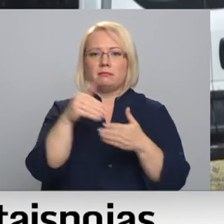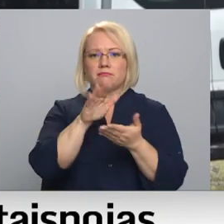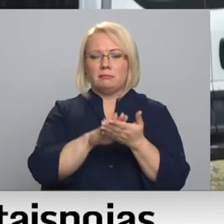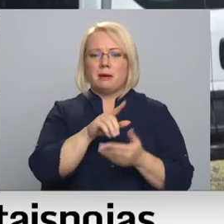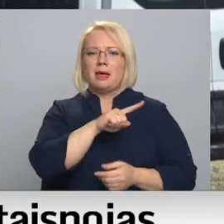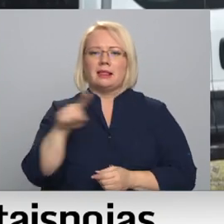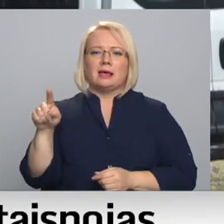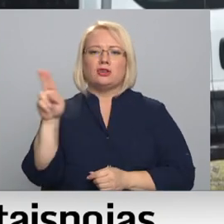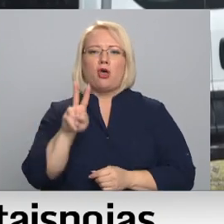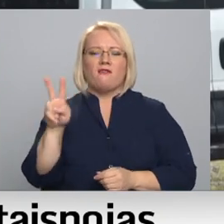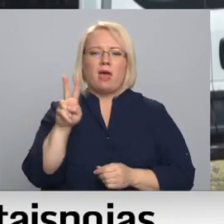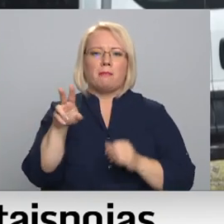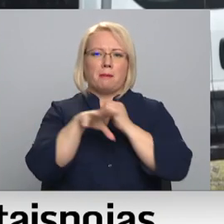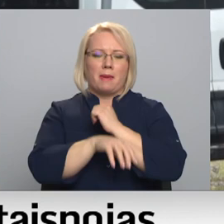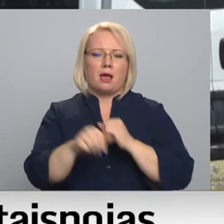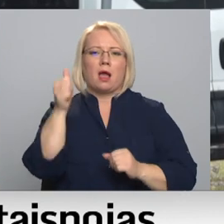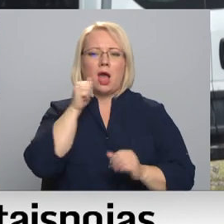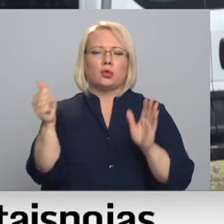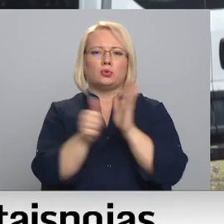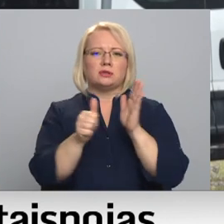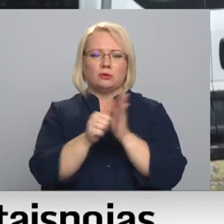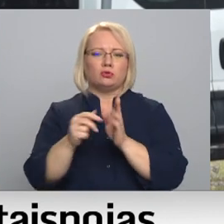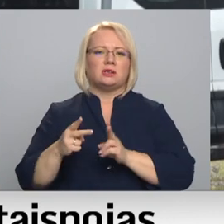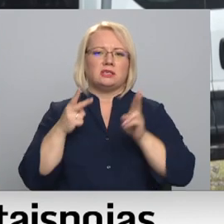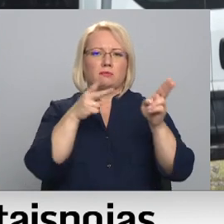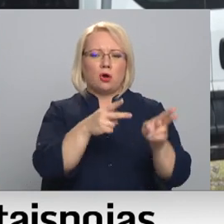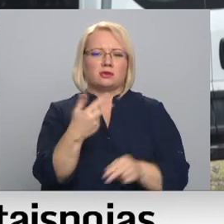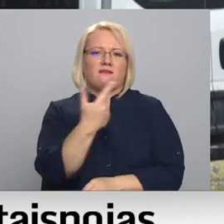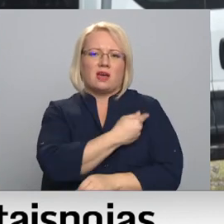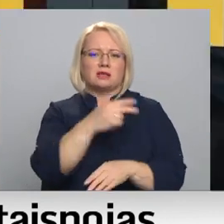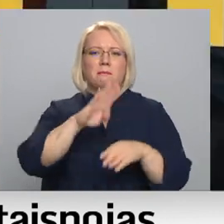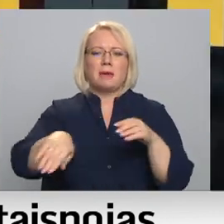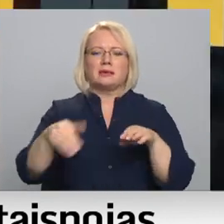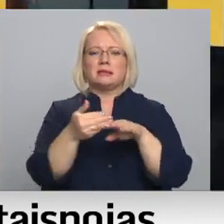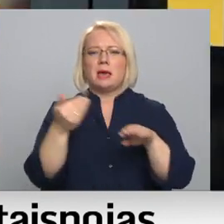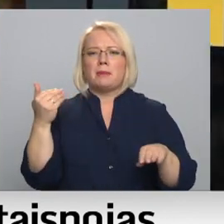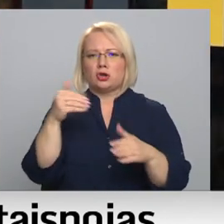beigām te katru sesdienu būs izbraukuma vakcinācija bez iepriekšēja pieraksta.